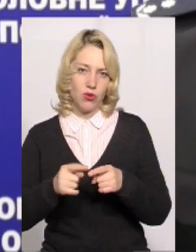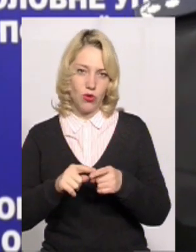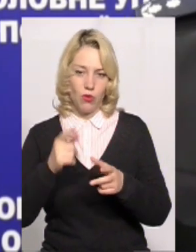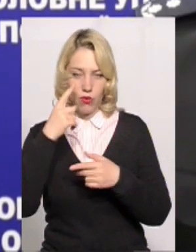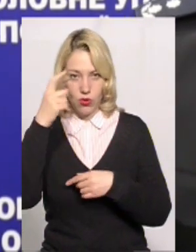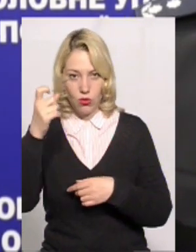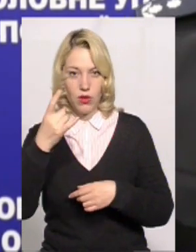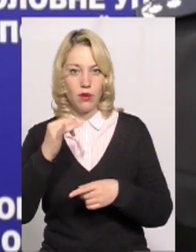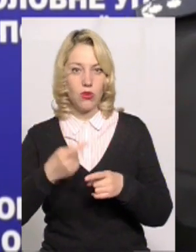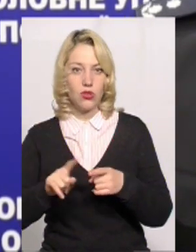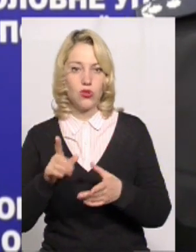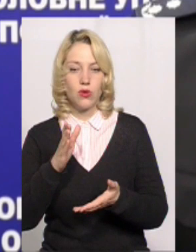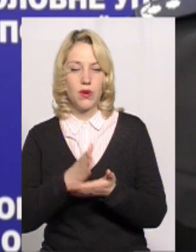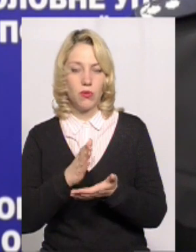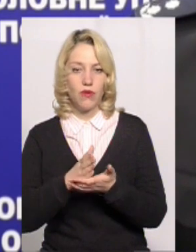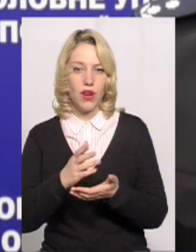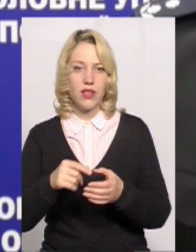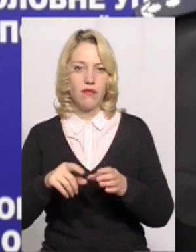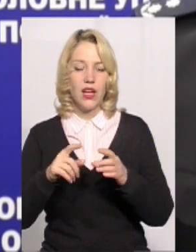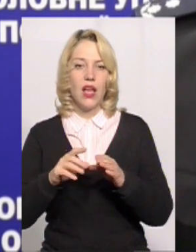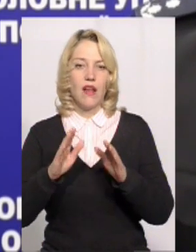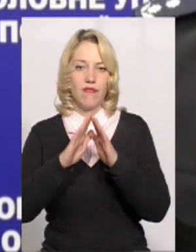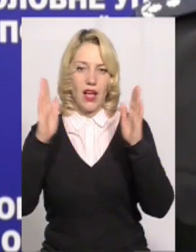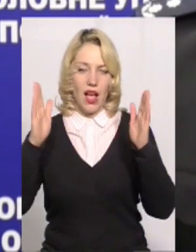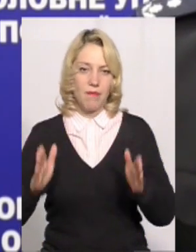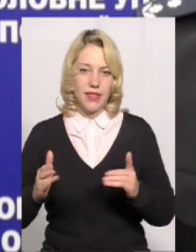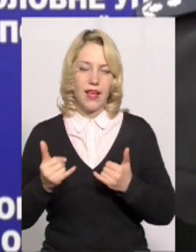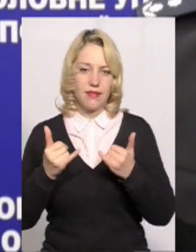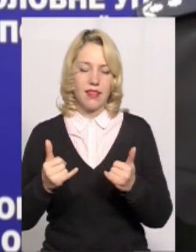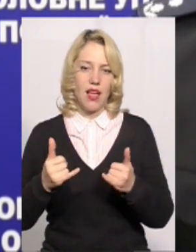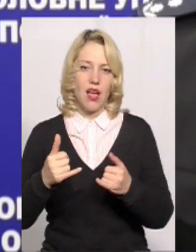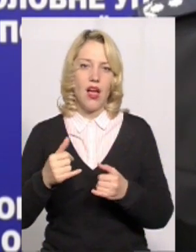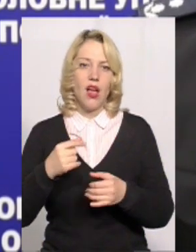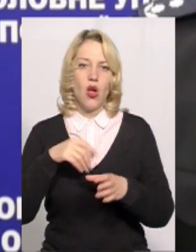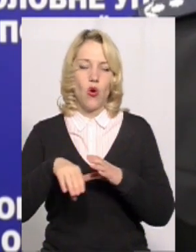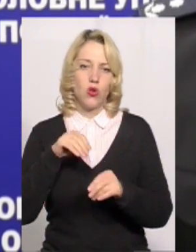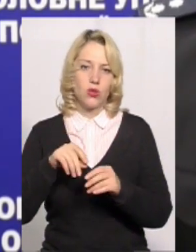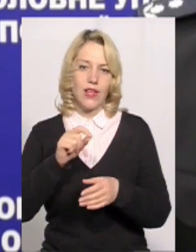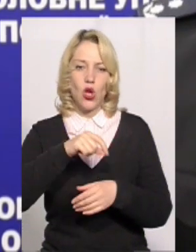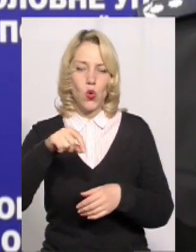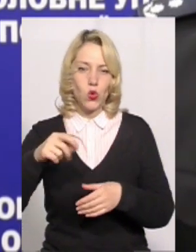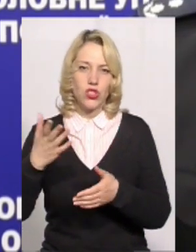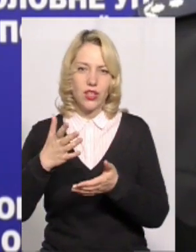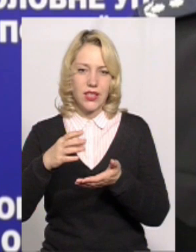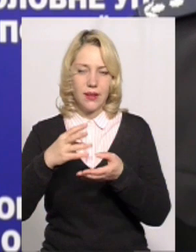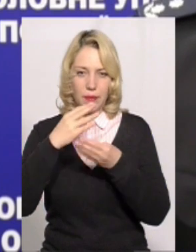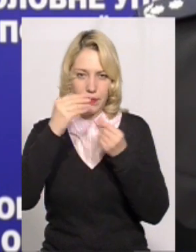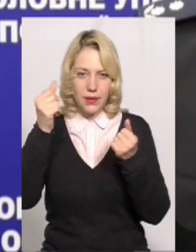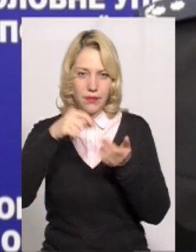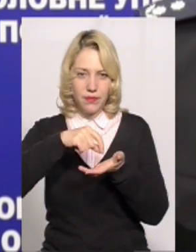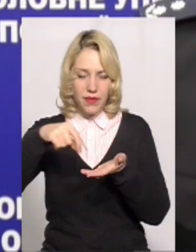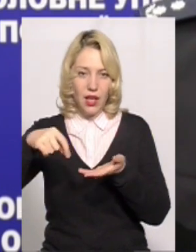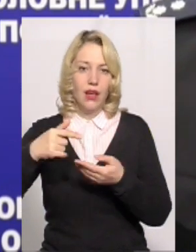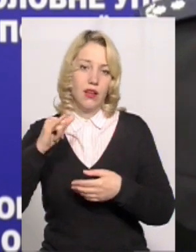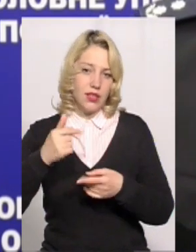щодо перебування в кабінках для голосування, ручок, чорнила яких стираються. Зазначена інформація була перевірена і